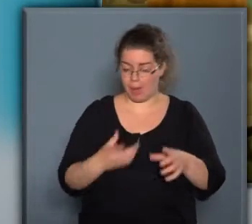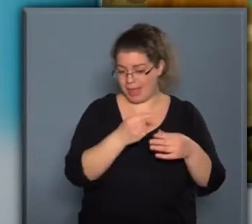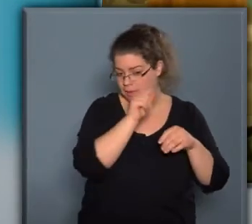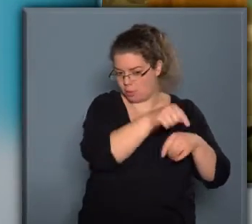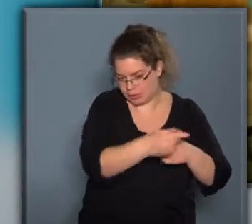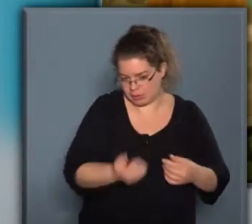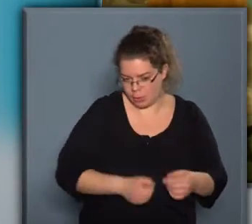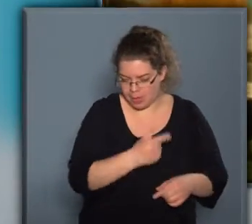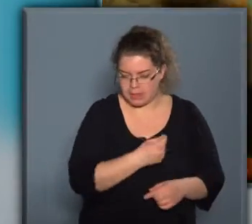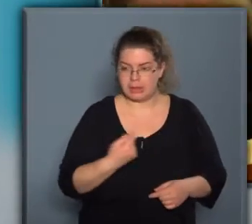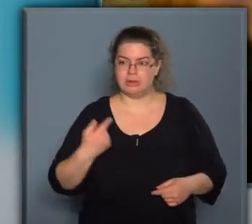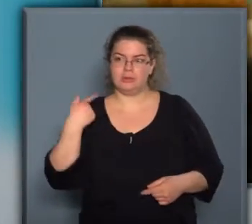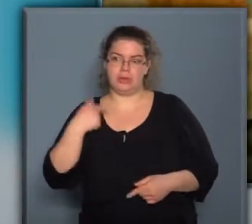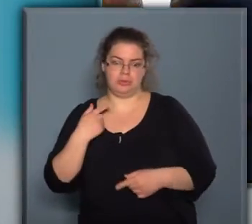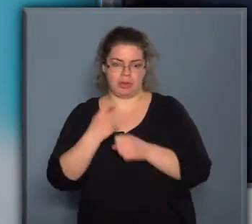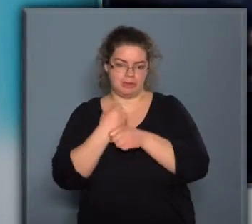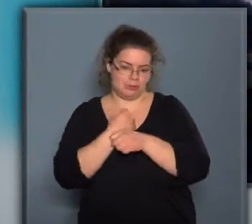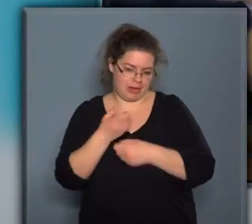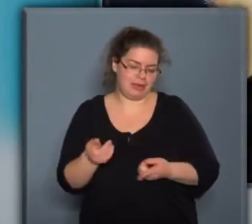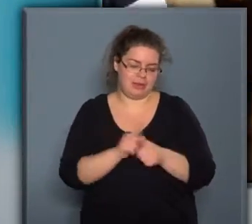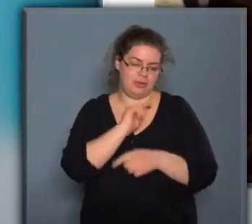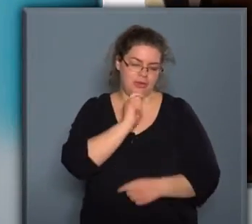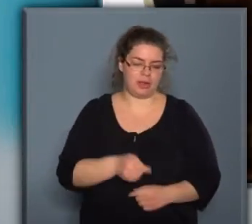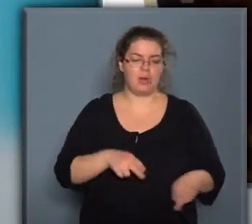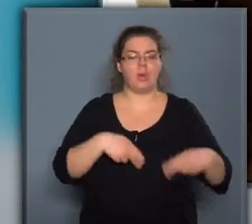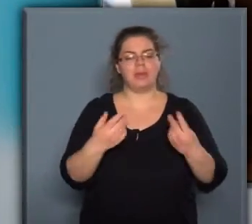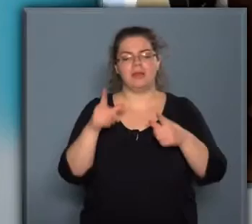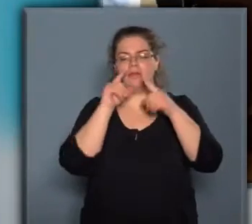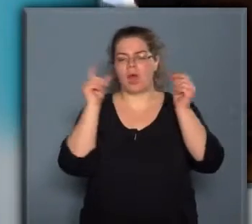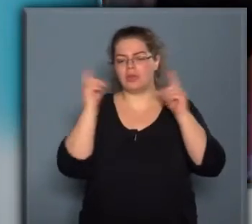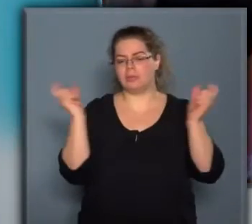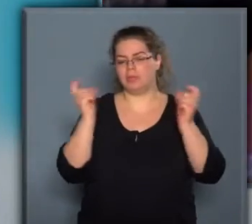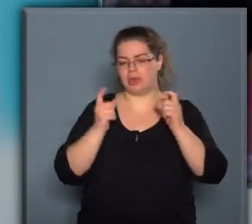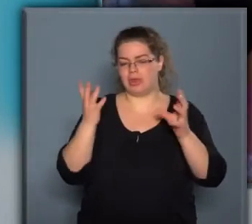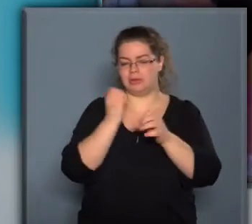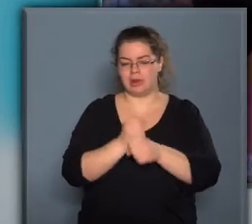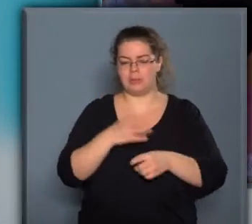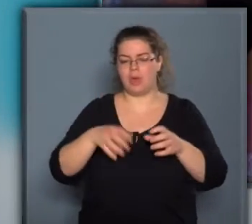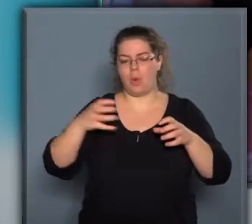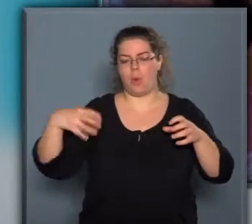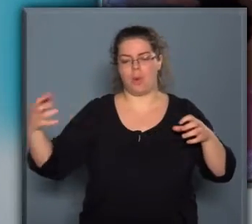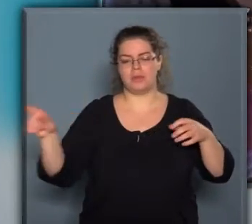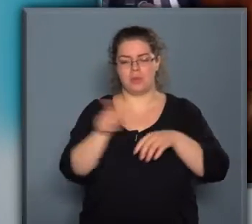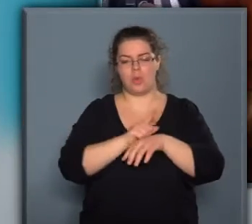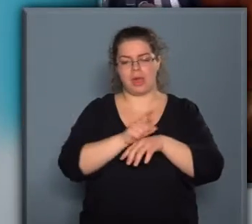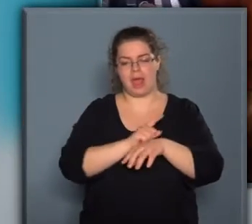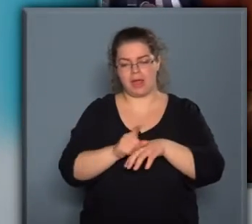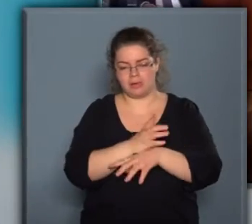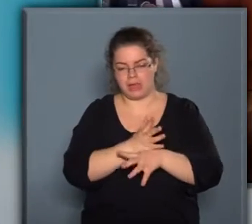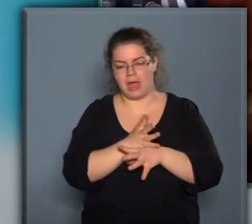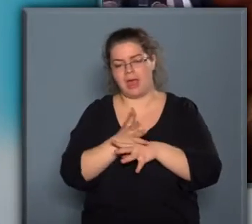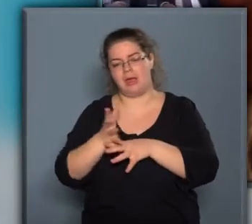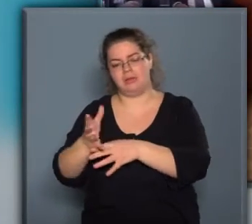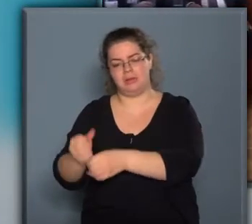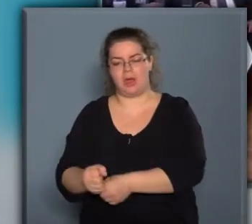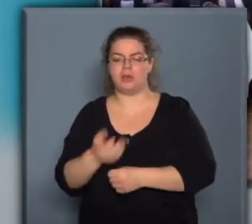csinálni. És azért így sikerült. A verseny után farsangi mulatságot tartottak, amely még hosszú-hosszú órákon át tartotta